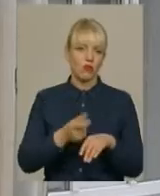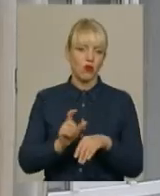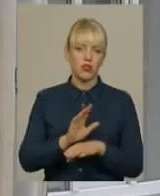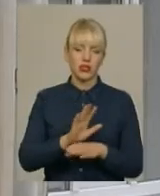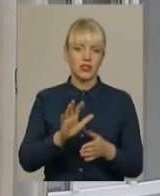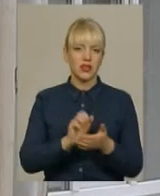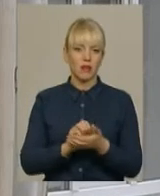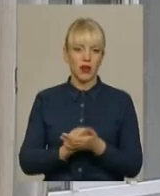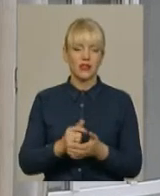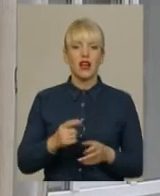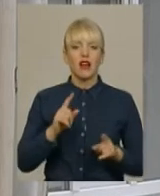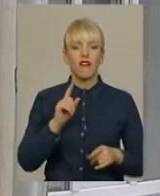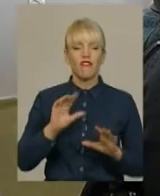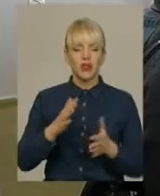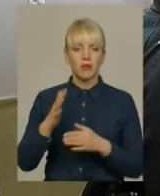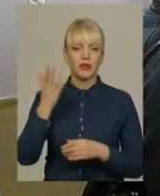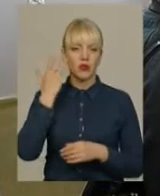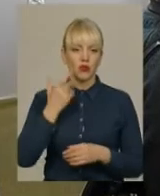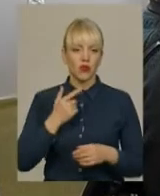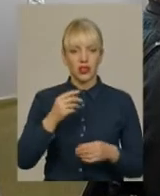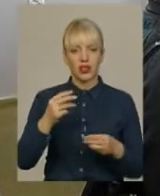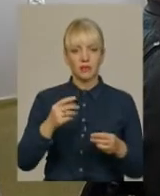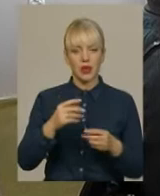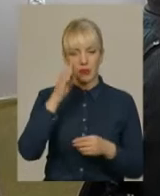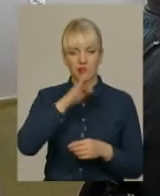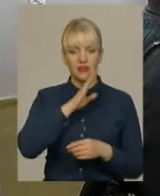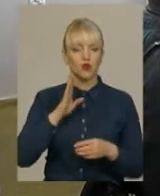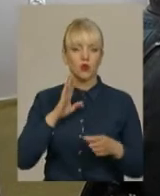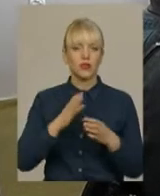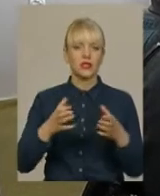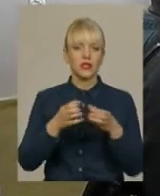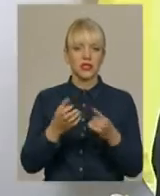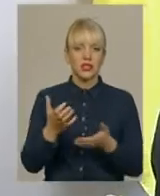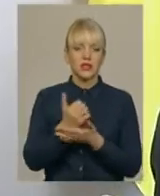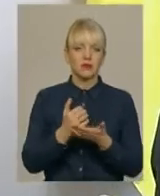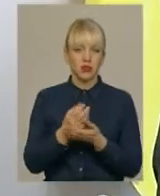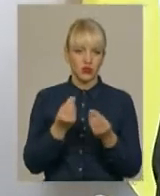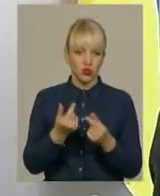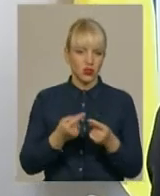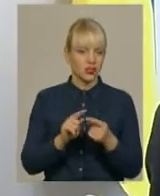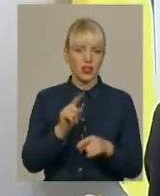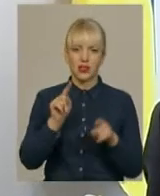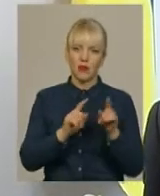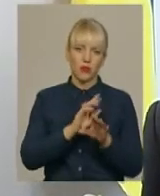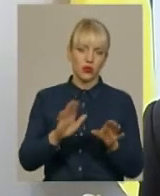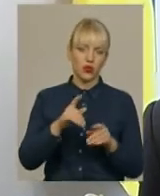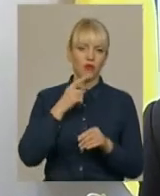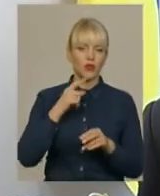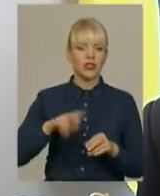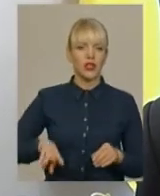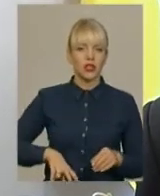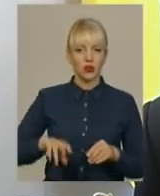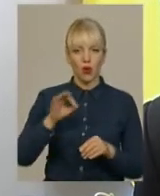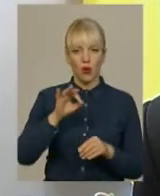Випадки, коли навчальні заклади керують фінансовими потоками, прикриваючись батьківськими комітетами, не поодинокі, каже директор обласного департаменту